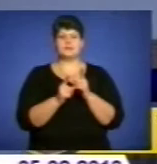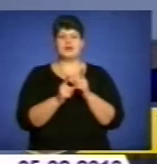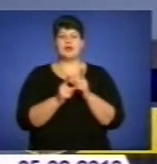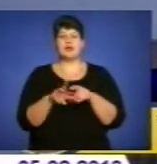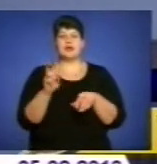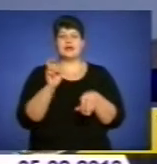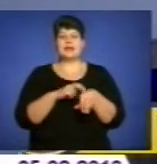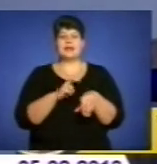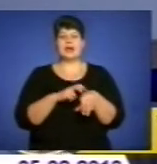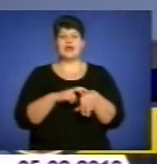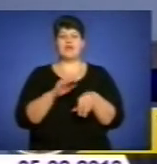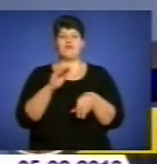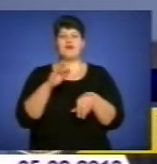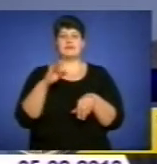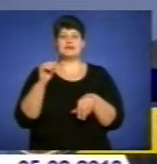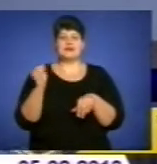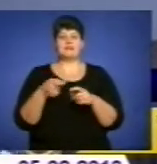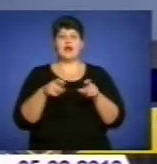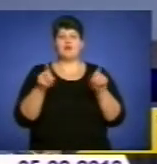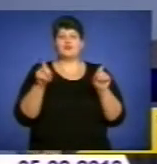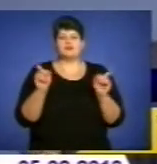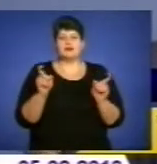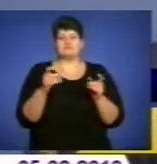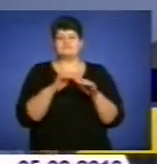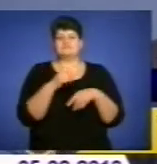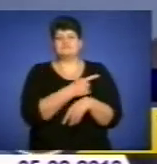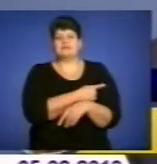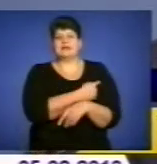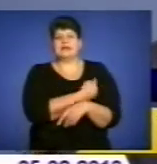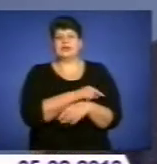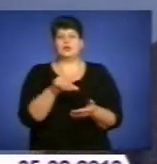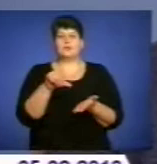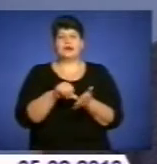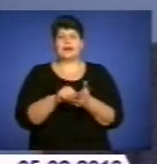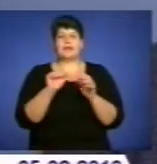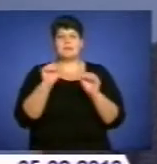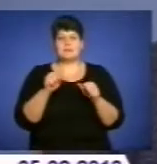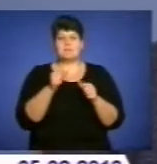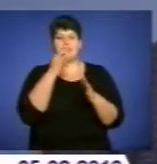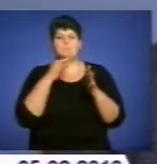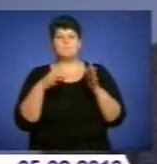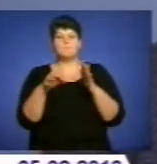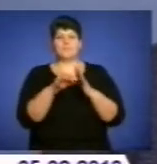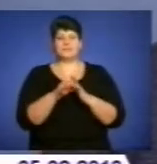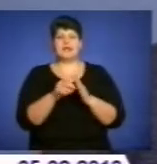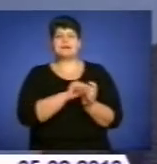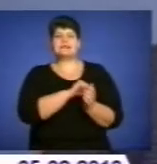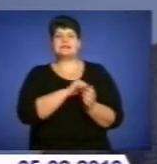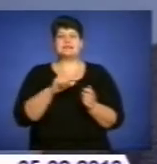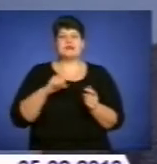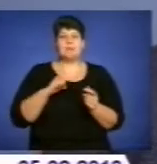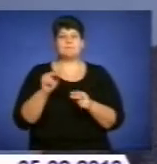акушерку, ну і загалом медичного представника, який би міг надати параду. Саме лікування